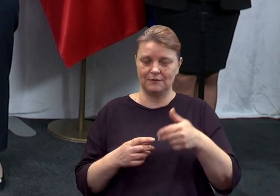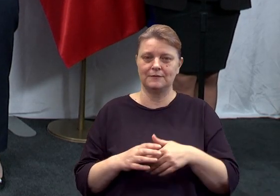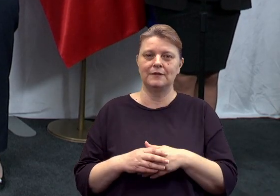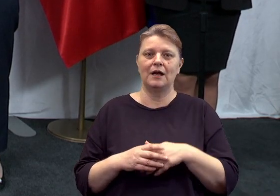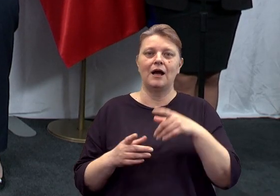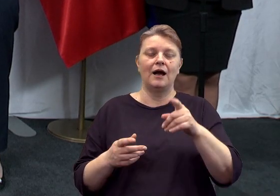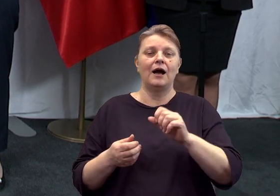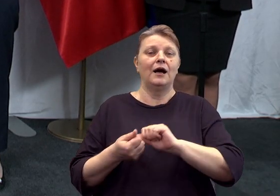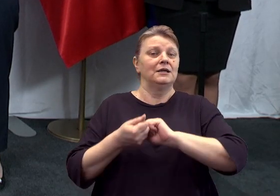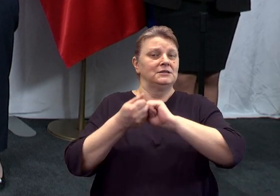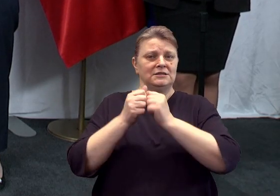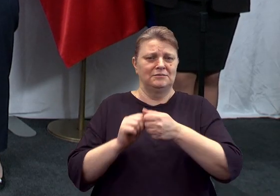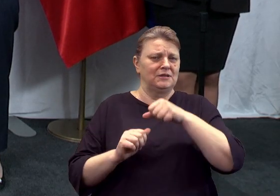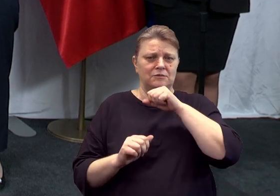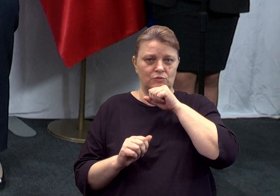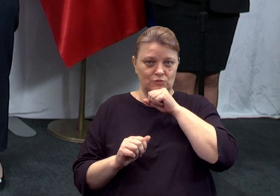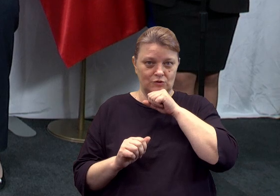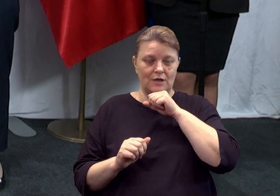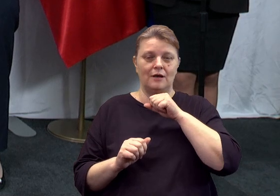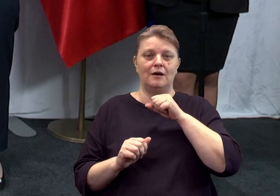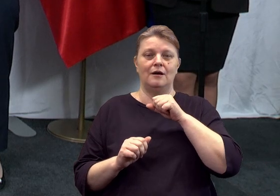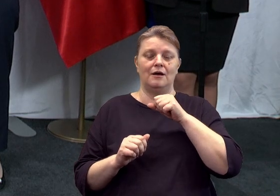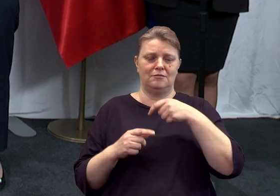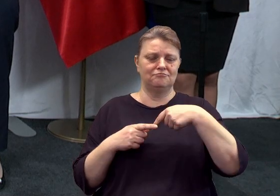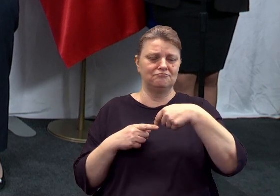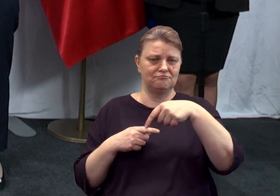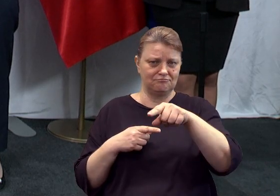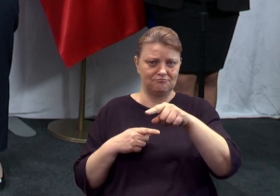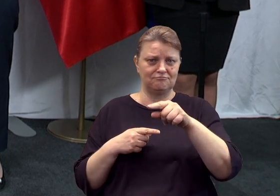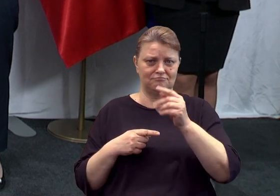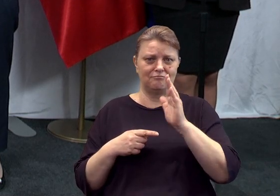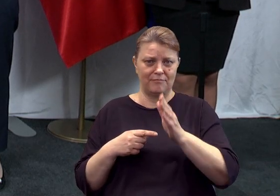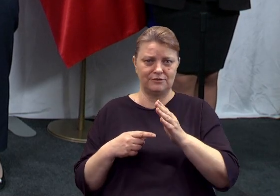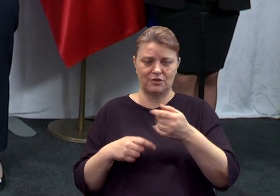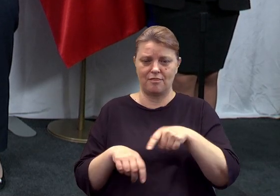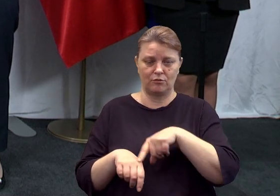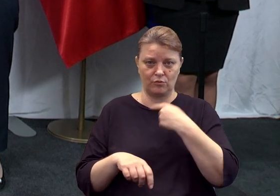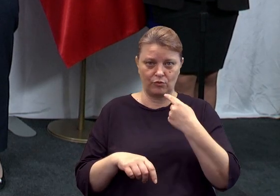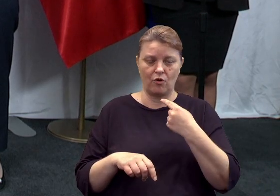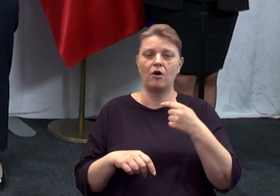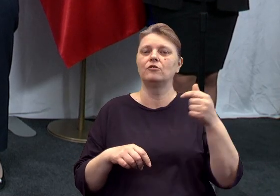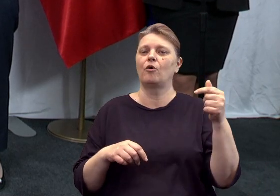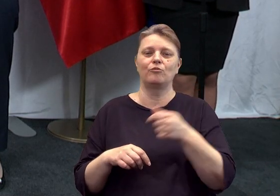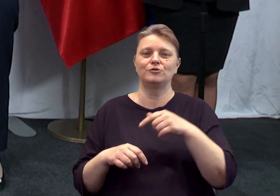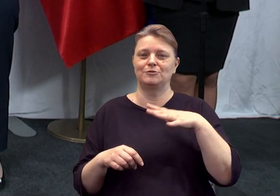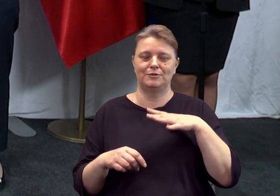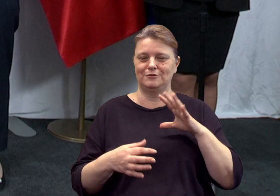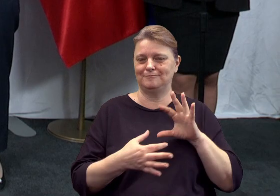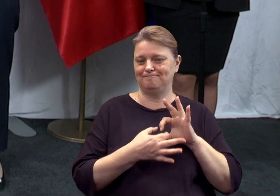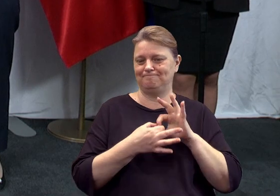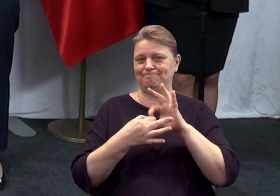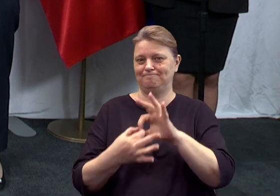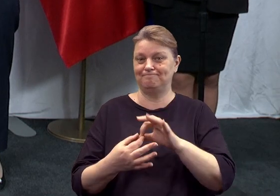duża zmiana, która powinna nastąpić w najbliższych miesiącach musi także wiązać się z